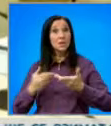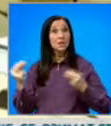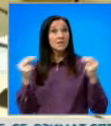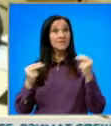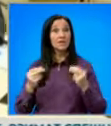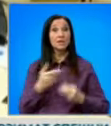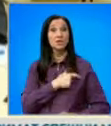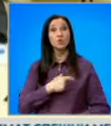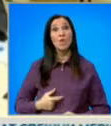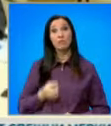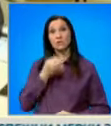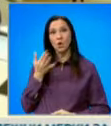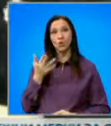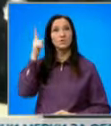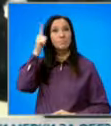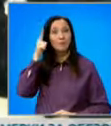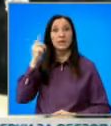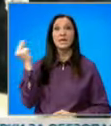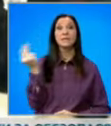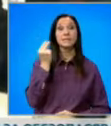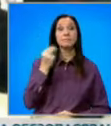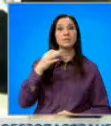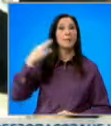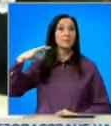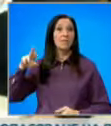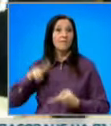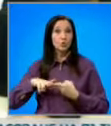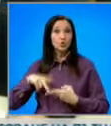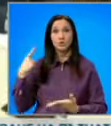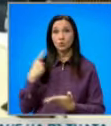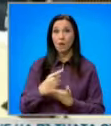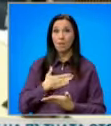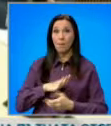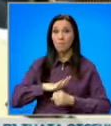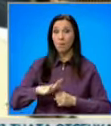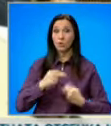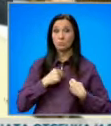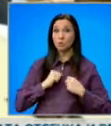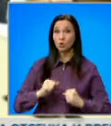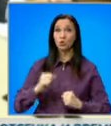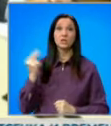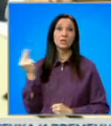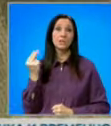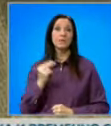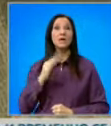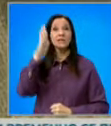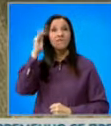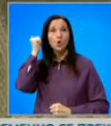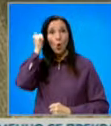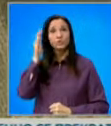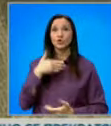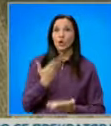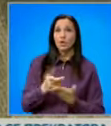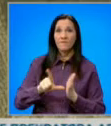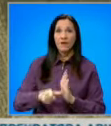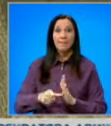национална сигурност в Белград сръбският президент Александър Вучич настоя да има пълна сигурност за сърбите в северно Косово. Ще